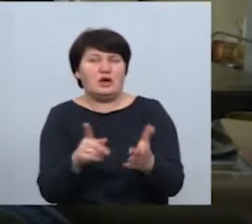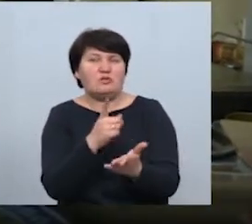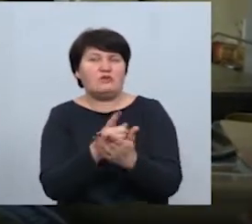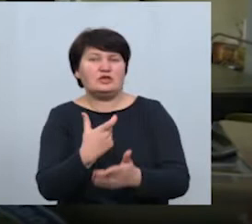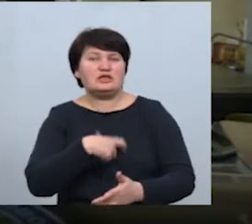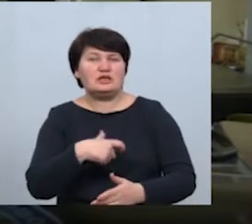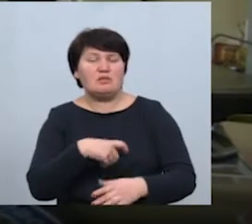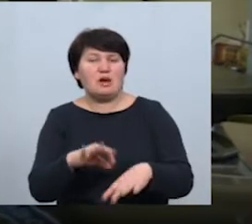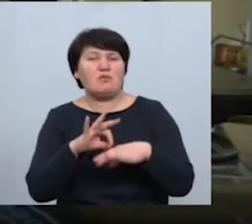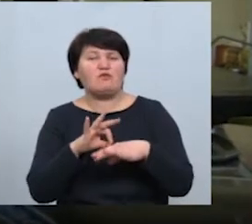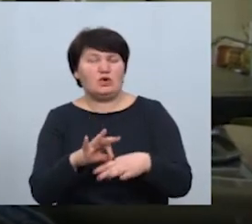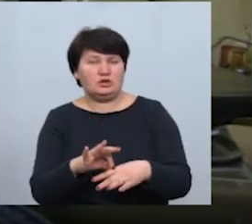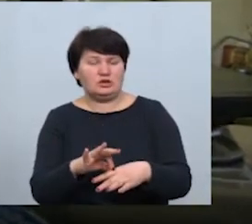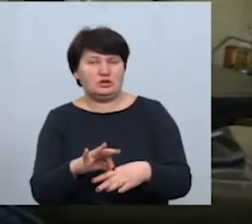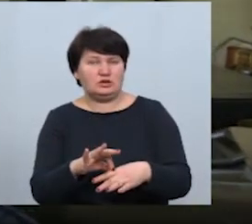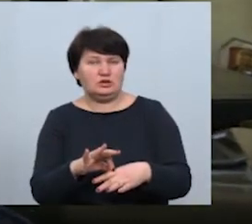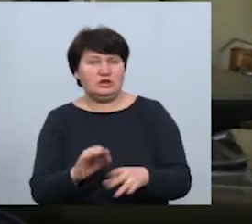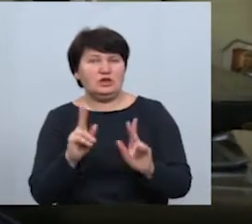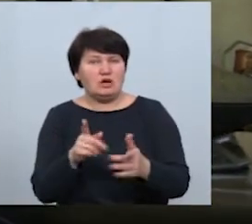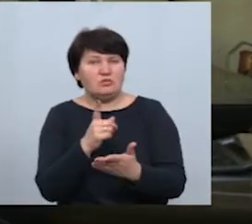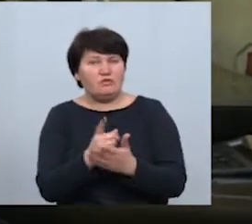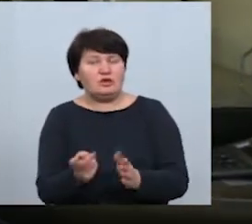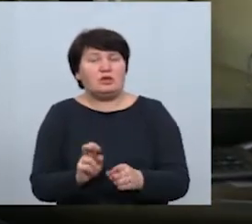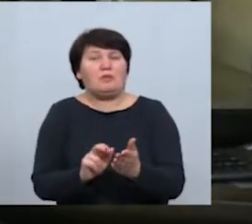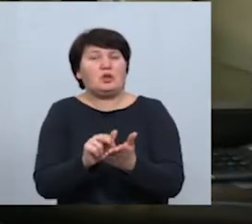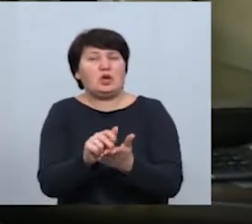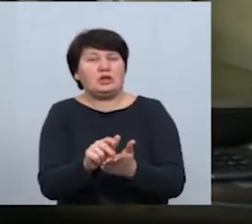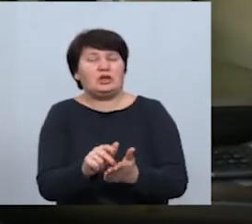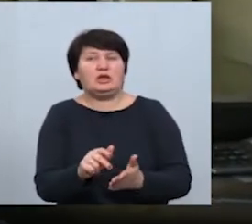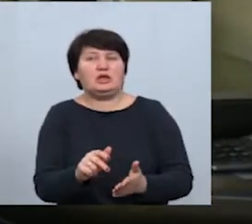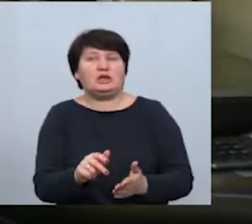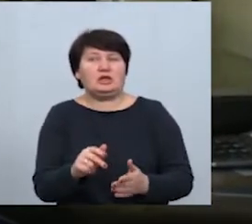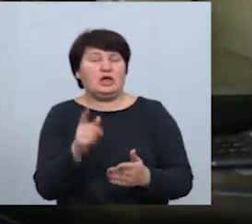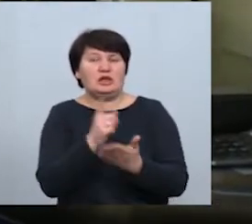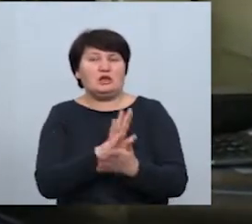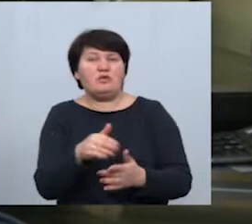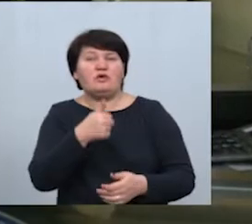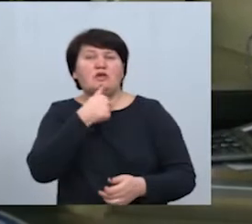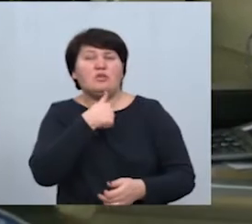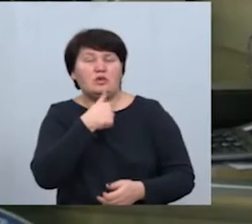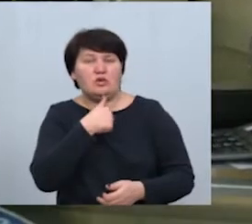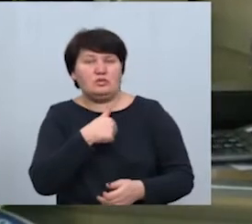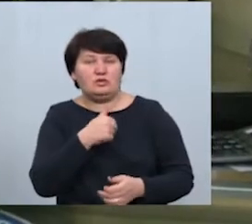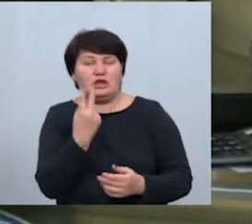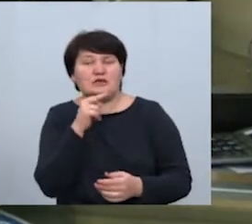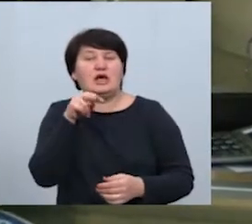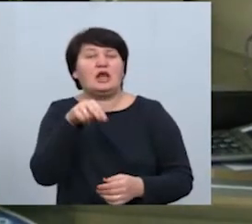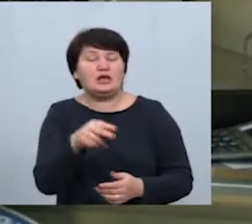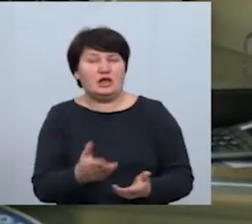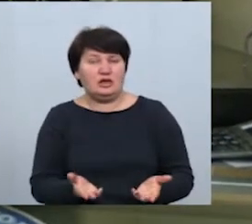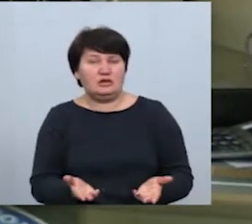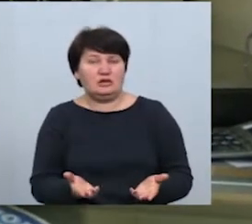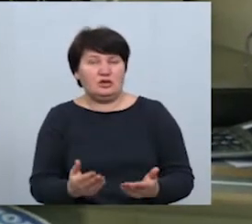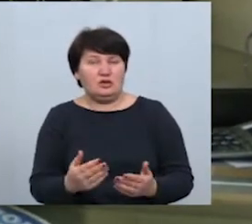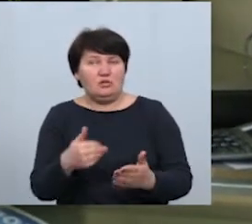поводити. Як повинні підходити, як повинні не повинні пробувати, заглядати, бо